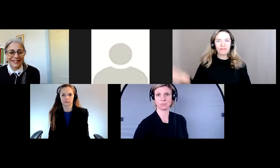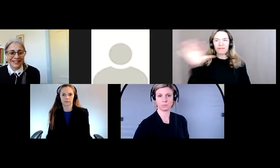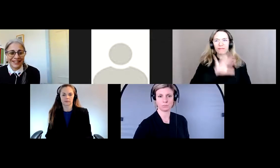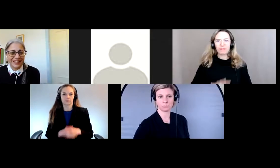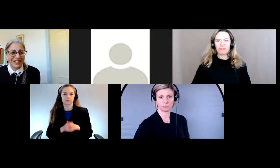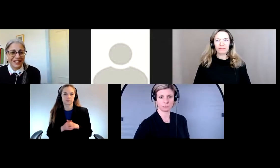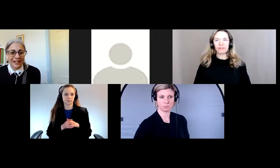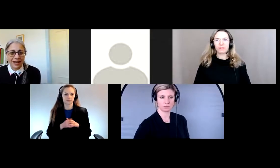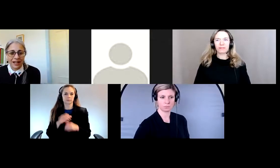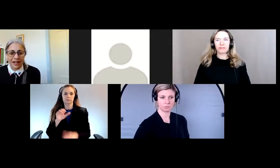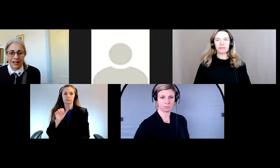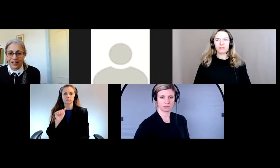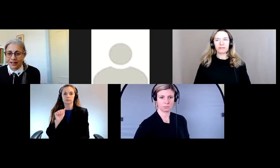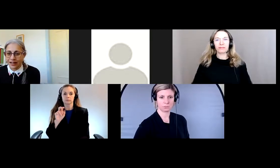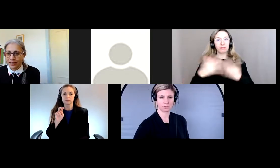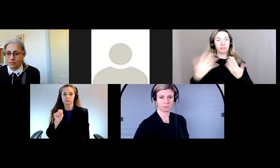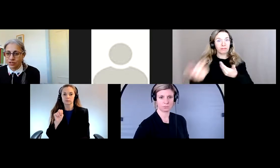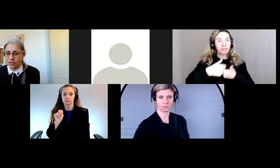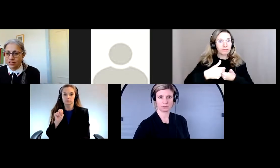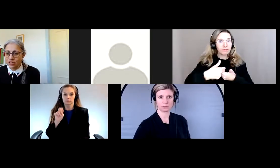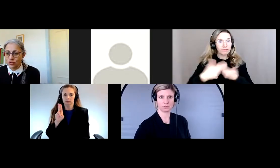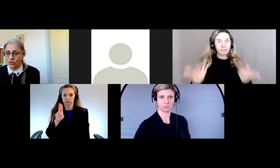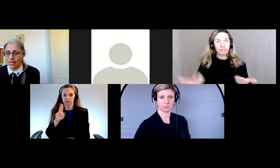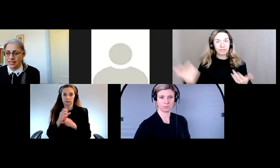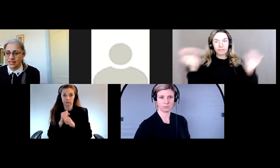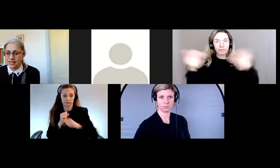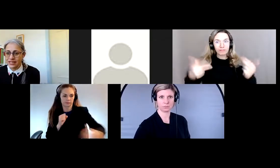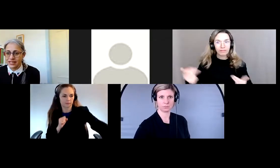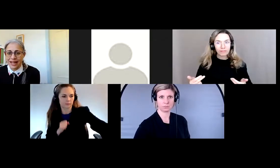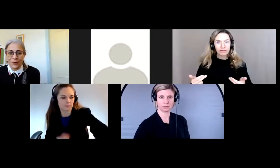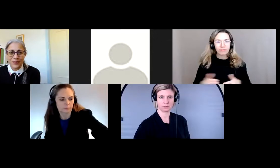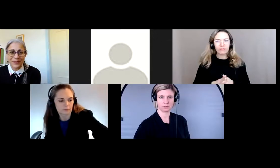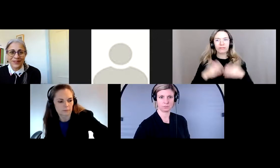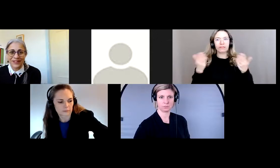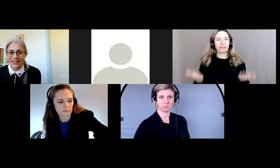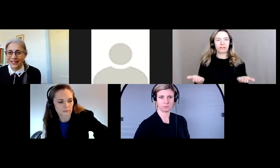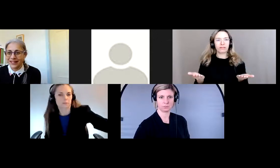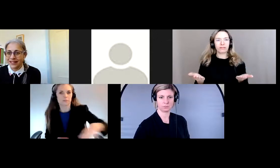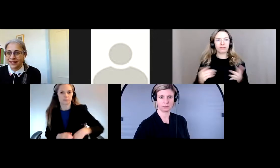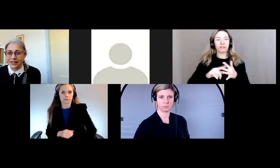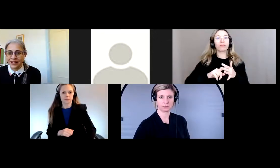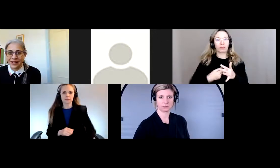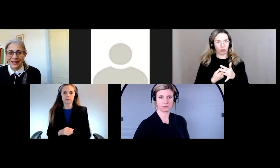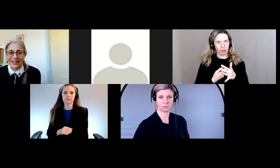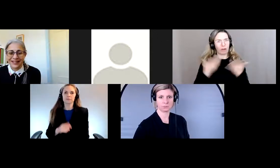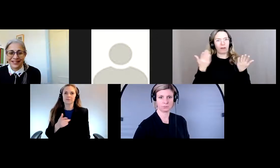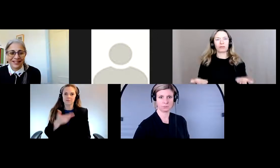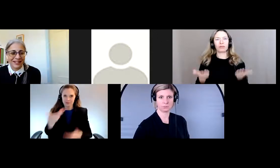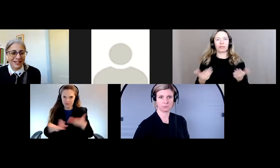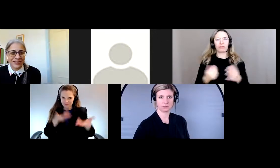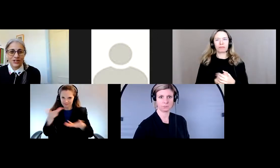Pendant que vous vous joignez à nous, je vais commencer dès maintenant.